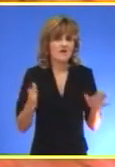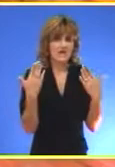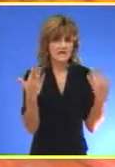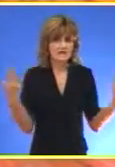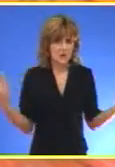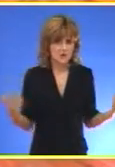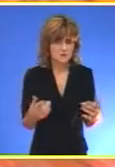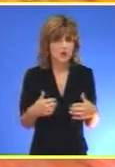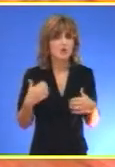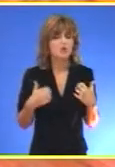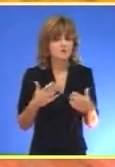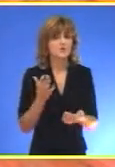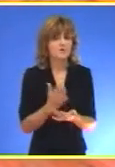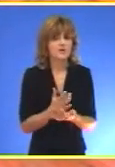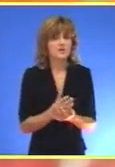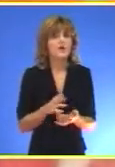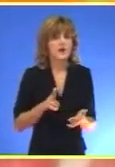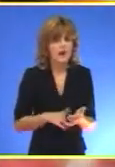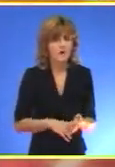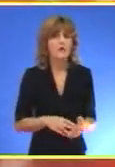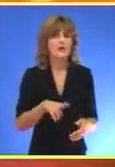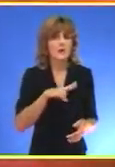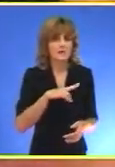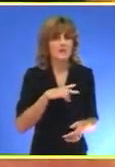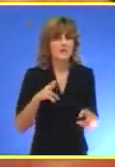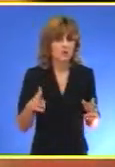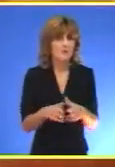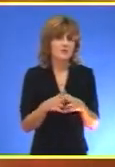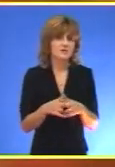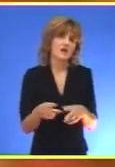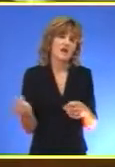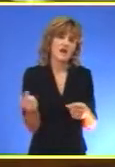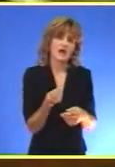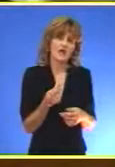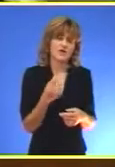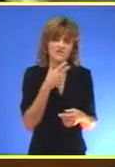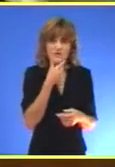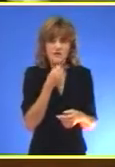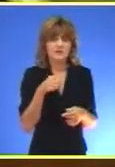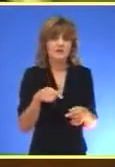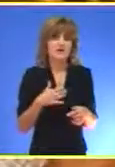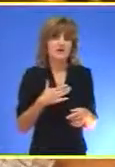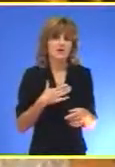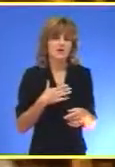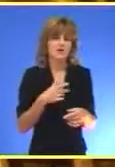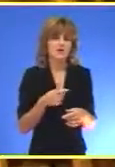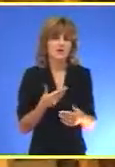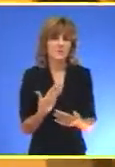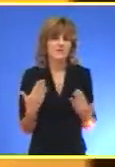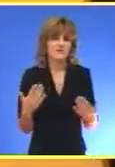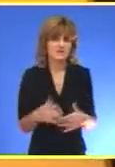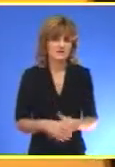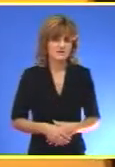izložbe I Subotičani će napokon imati priliku da se upoznaju sa likovnim opusom ovog našeg umetnika